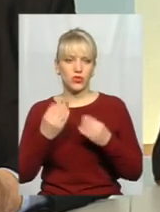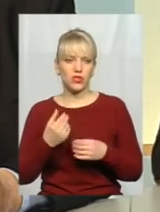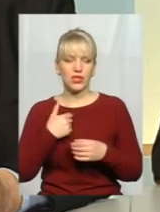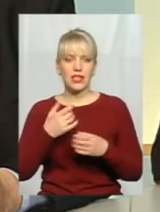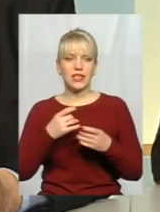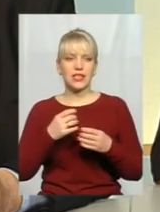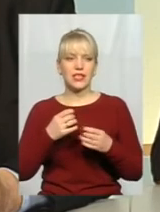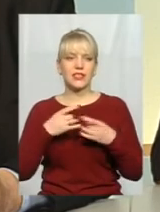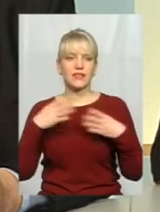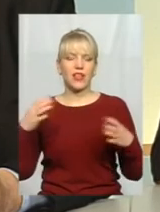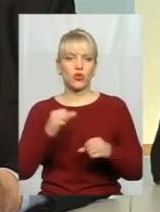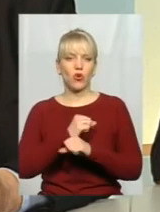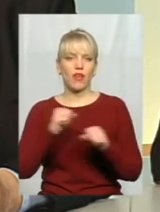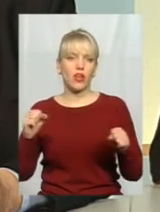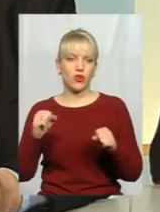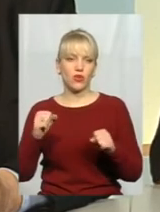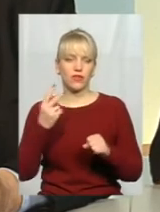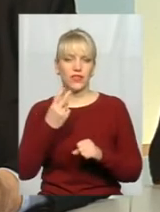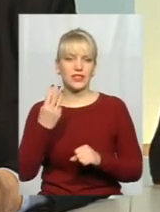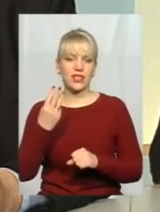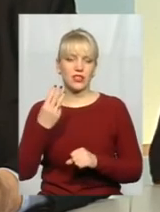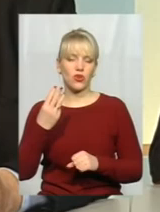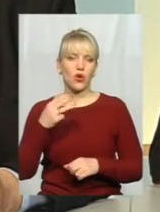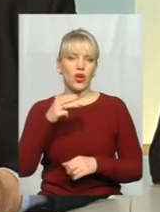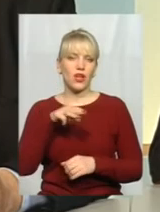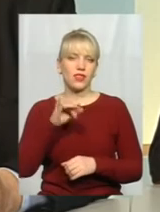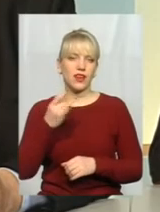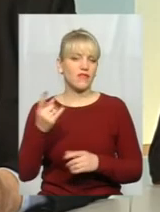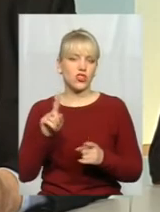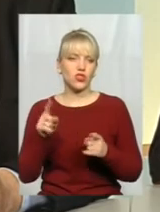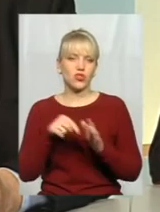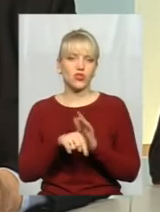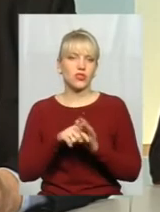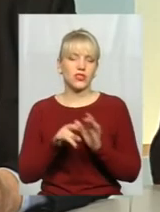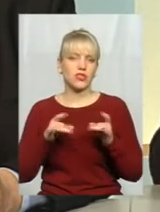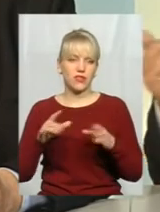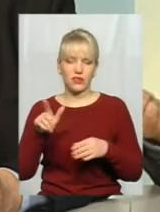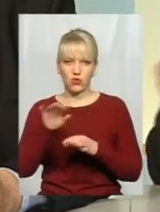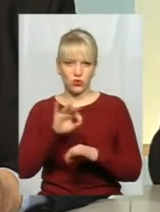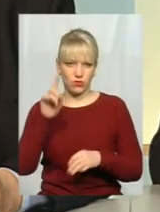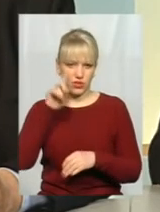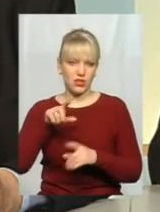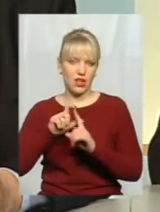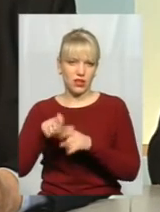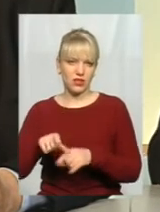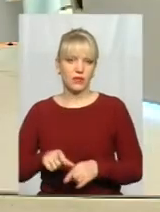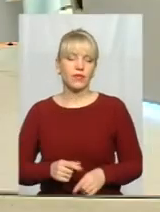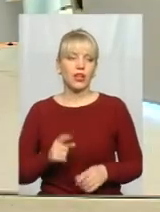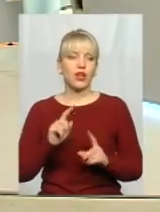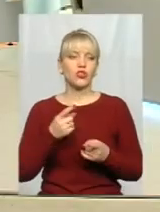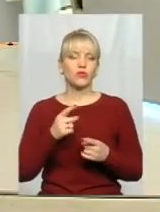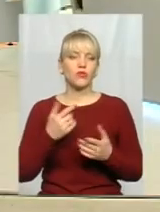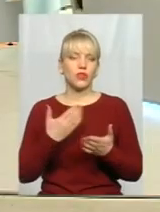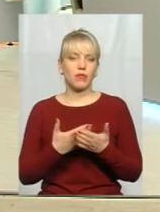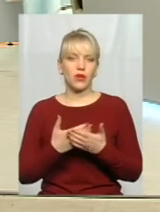23 травня. Що це за свято? Для учасника АТО, що воно в діграє. Ви чудово знаєте. Юрій Валентинович, чому,